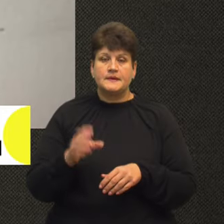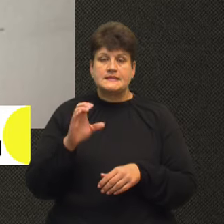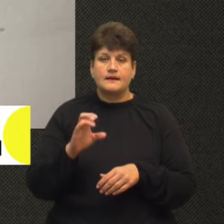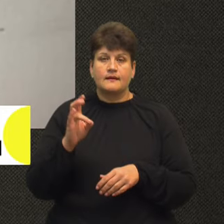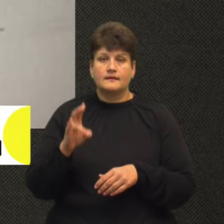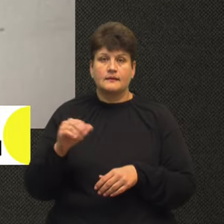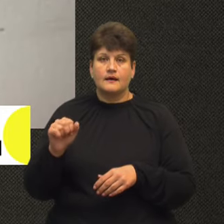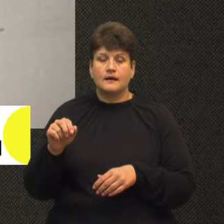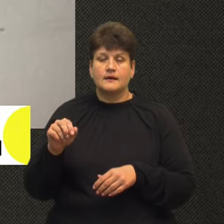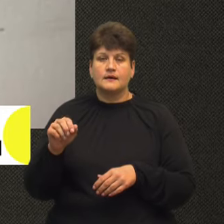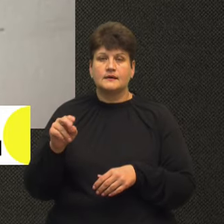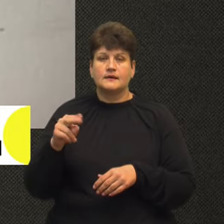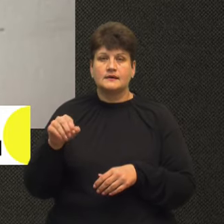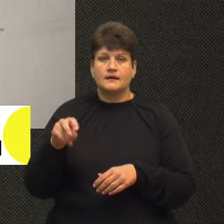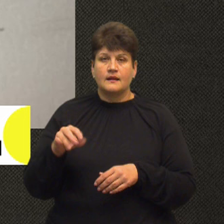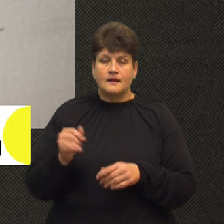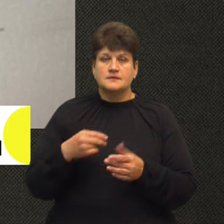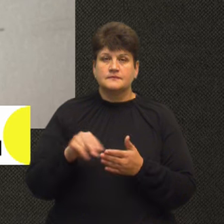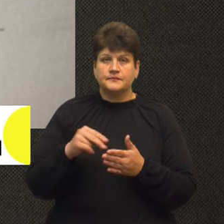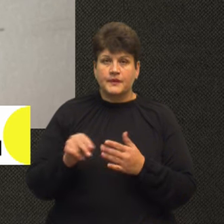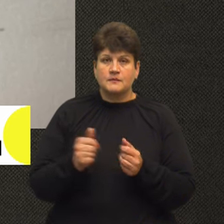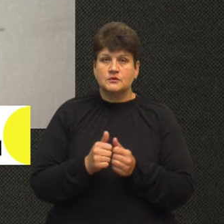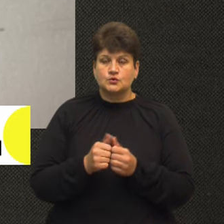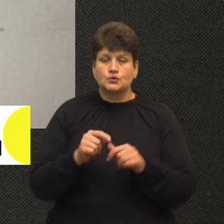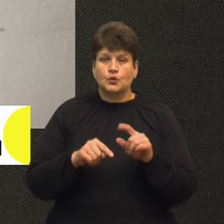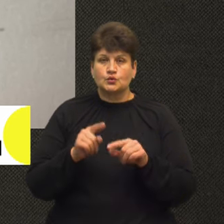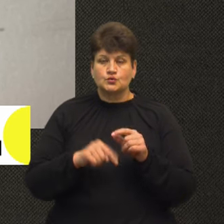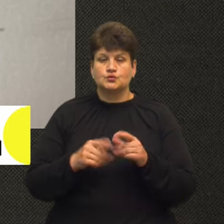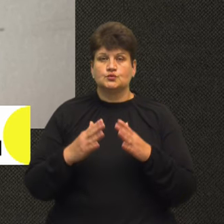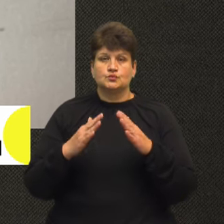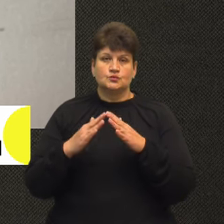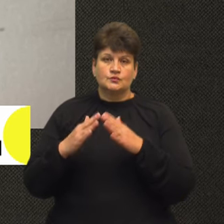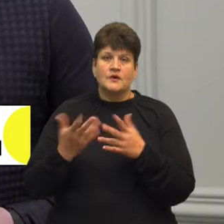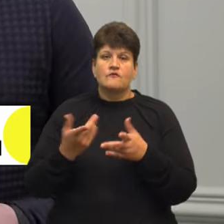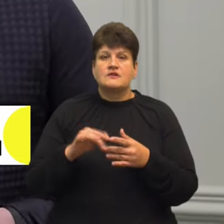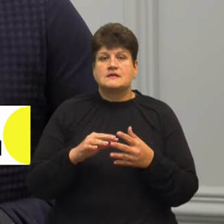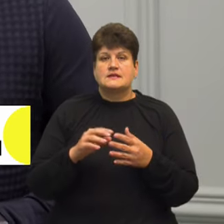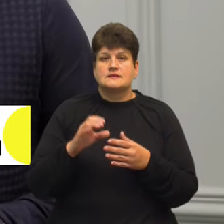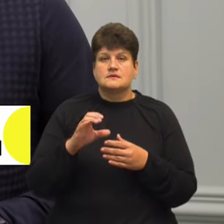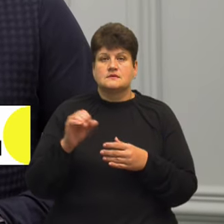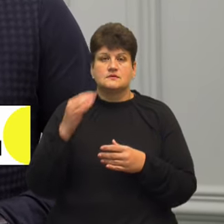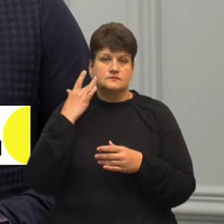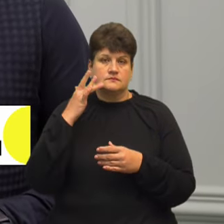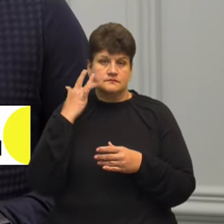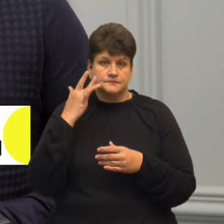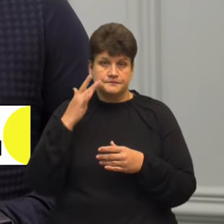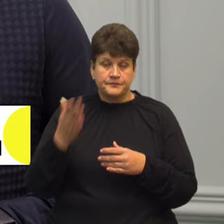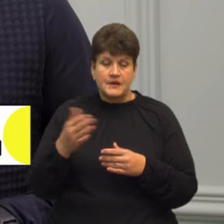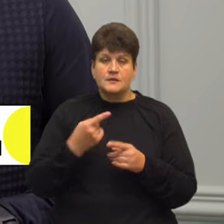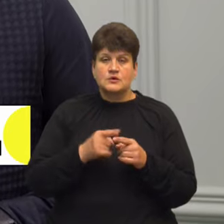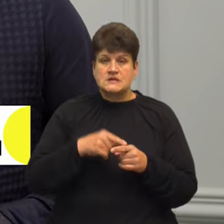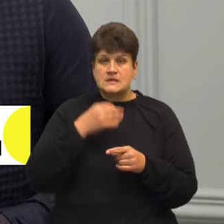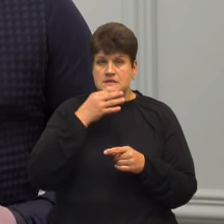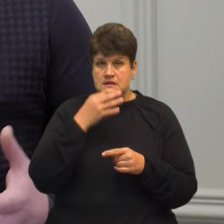Йдеться про придбання близької родички Сергія Надала на рухомості в США. Про це розповіла прессекретарка